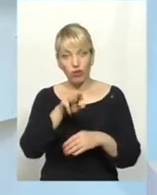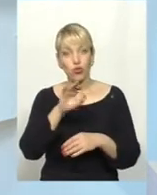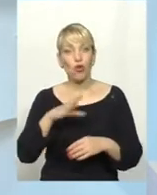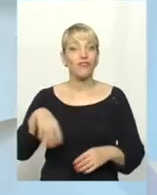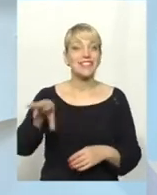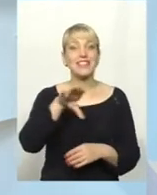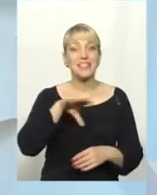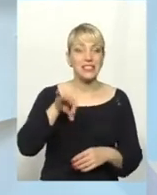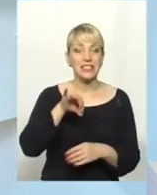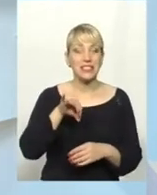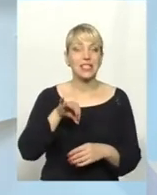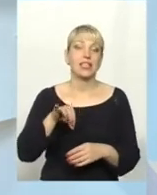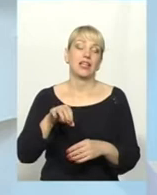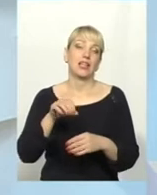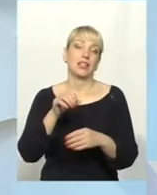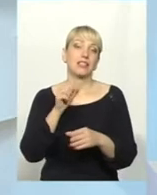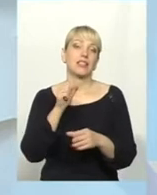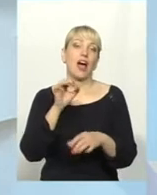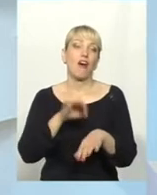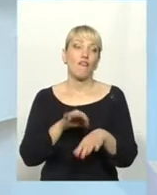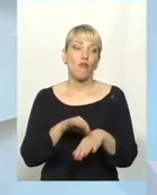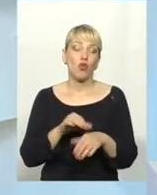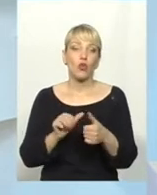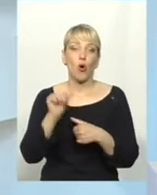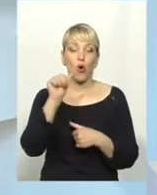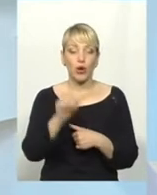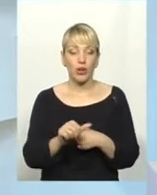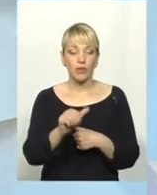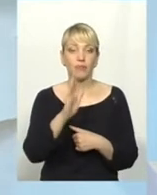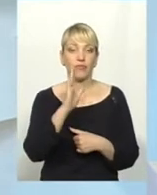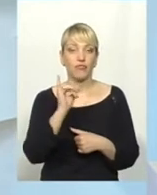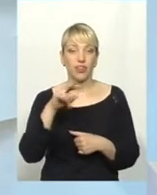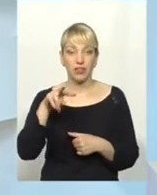крім вілсніду, є вилікованими.